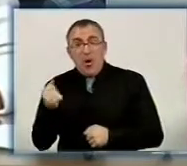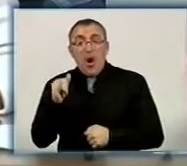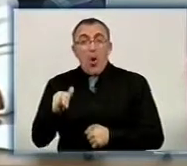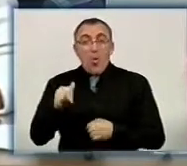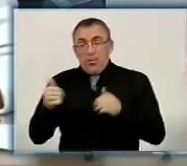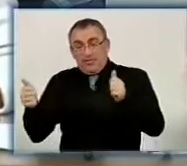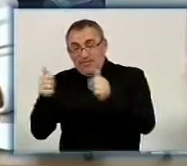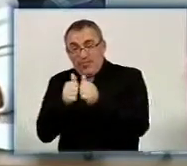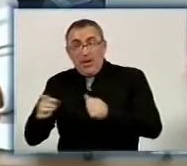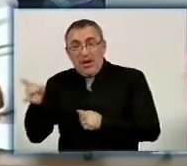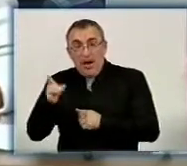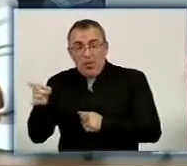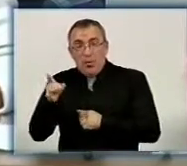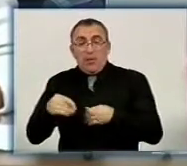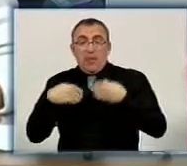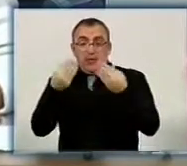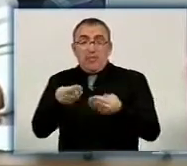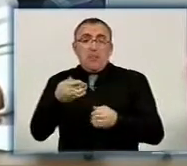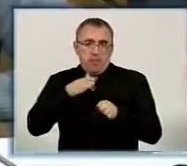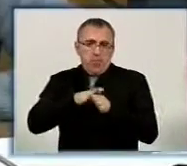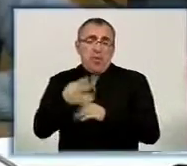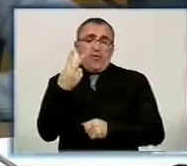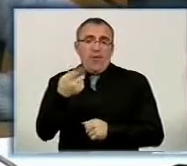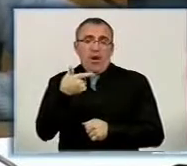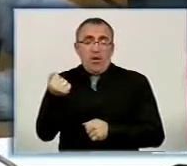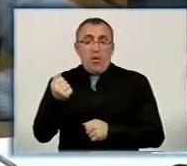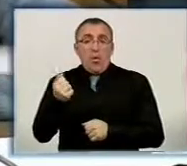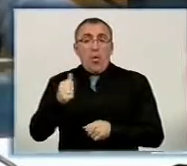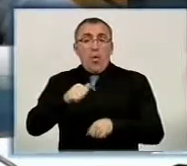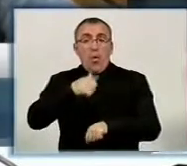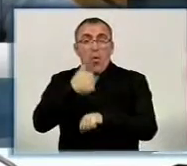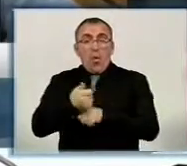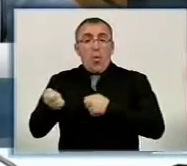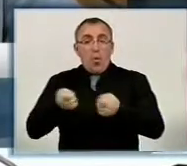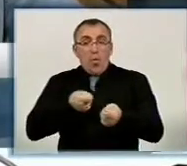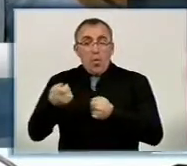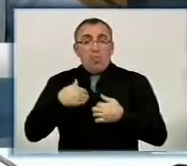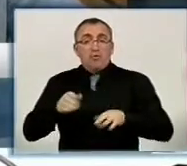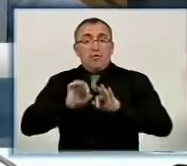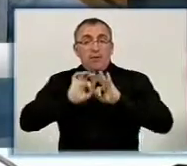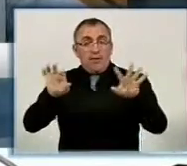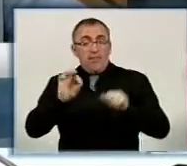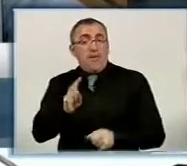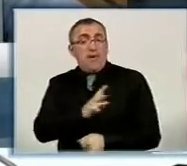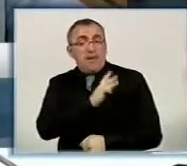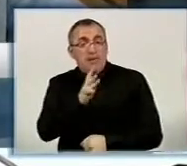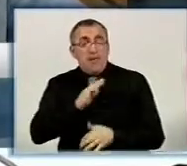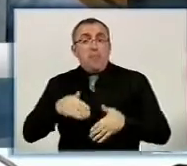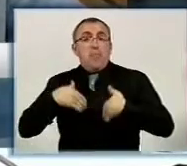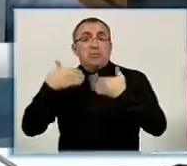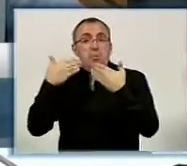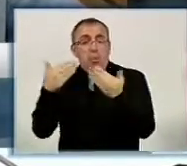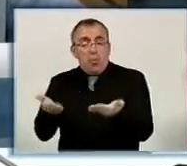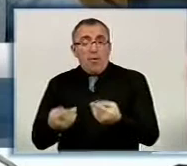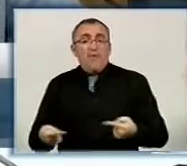суміжному районі виділяють повністю два гектара. Головне управління хоче в свою чергу виступити з ініціативою і запропонувати